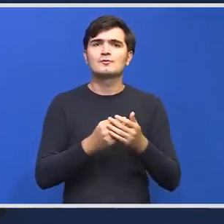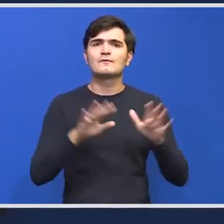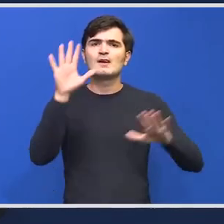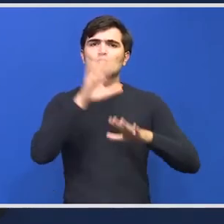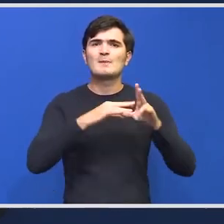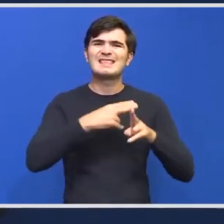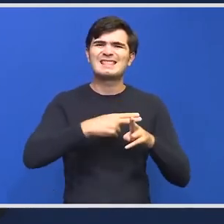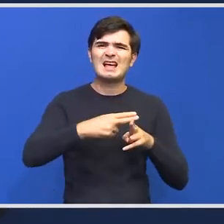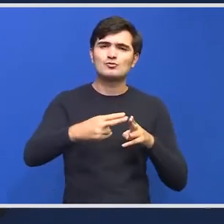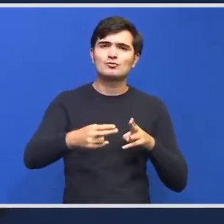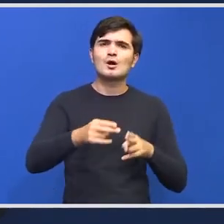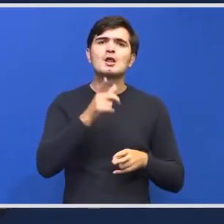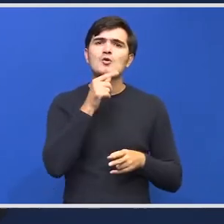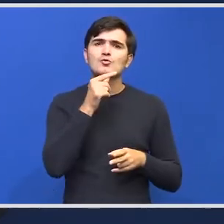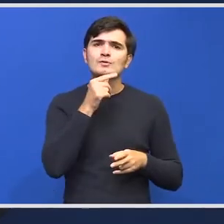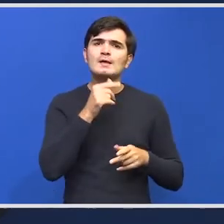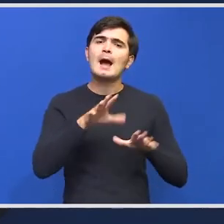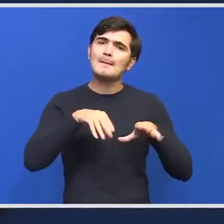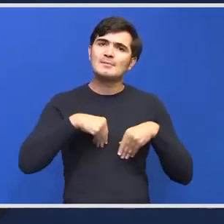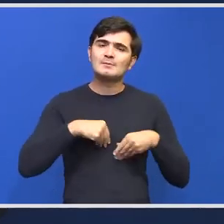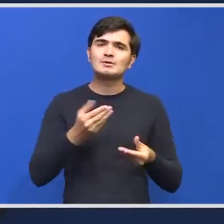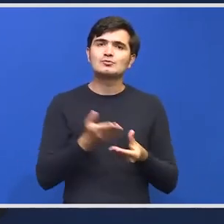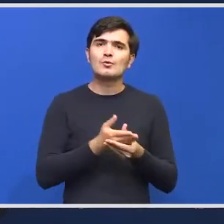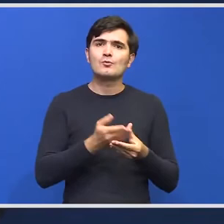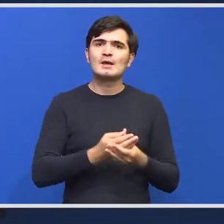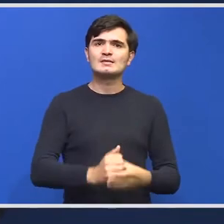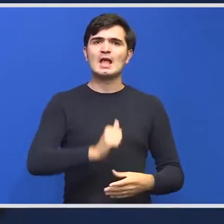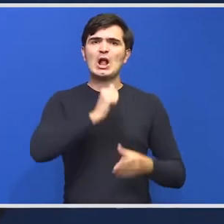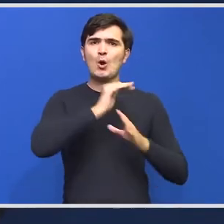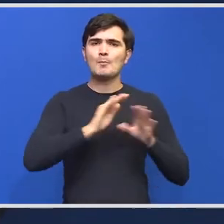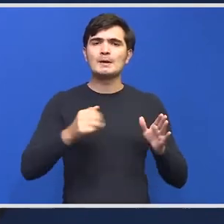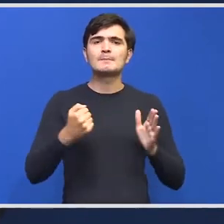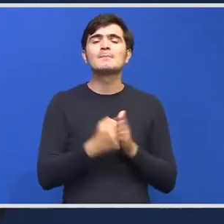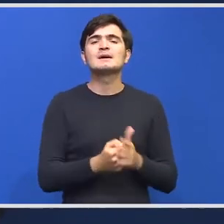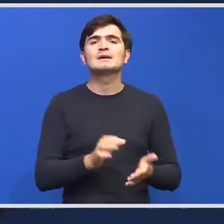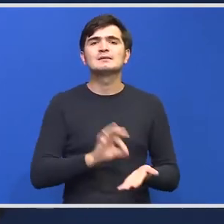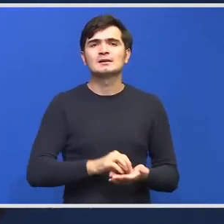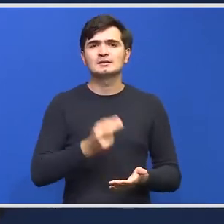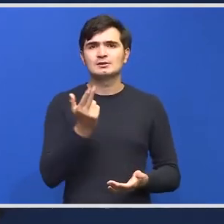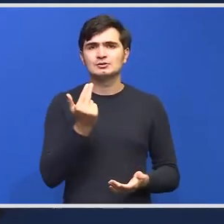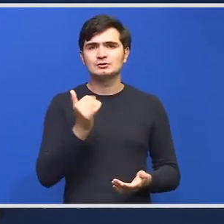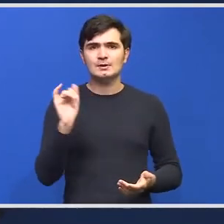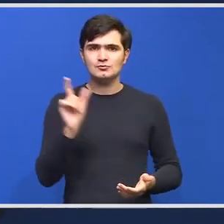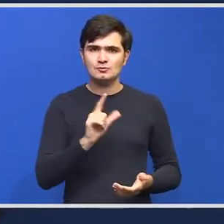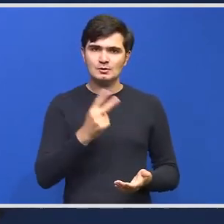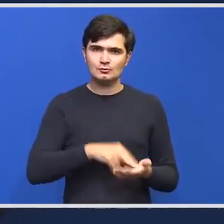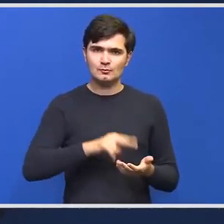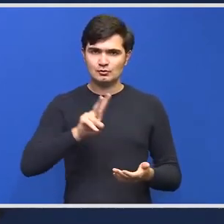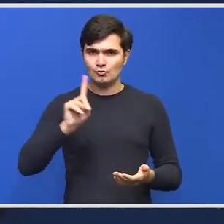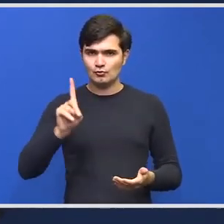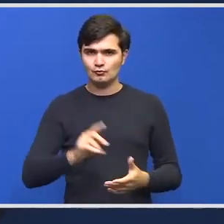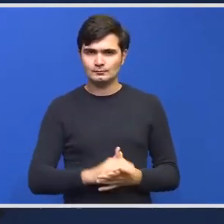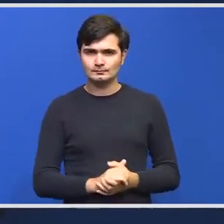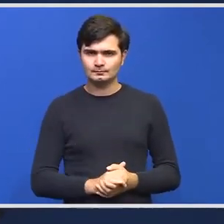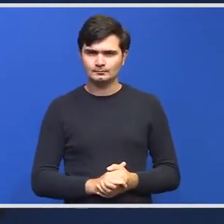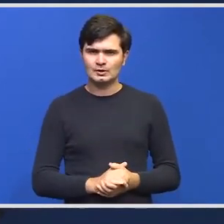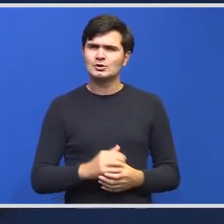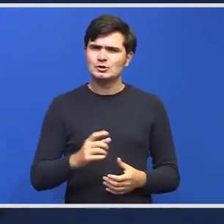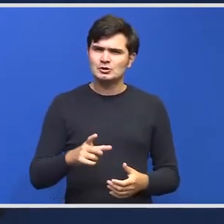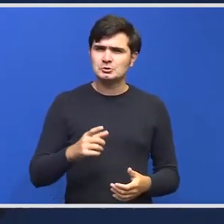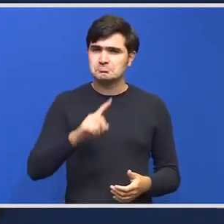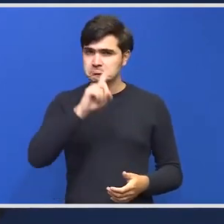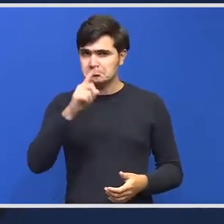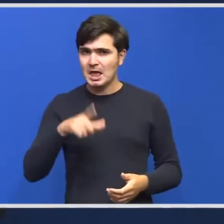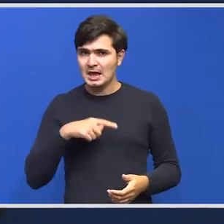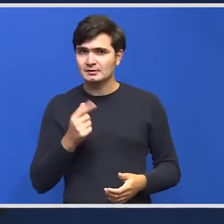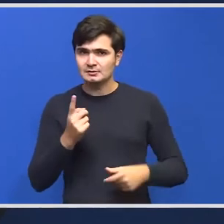au fost documentație de plină, completă, depusă, până în data de 15 iulie 2021, inclusiv. Există vreun termen pentru